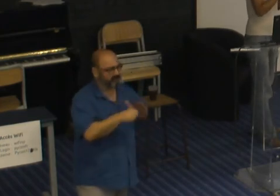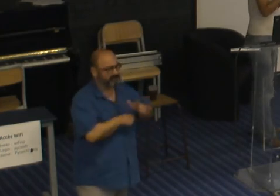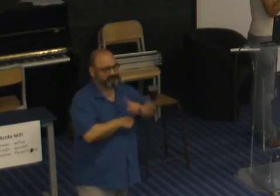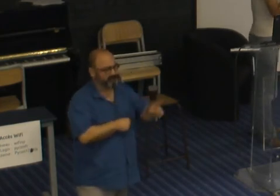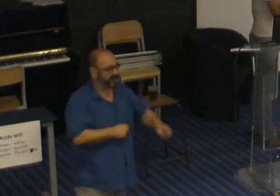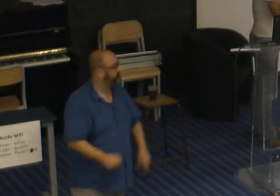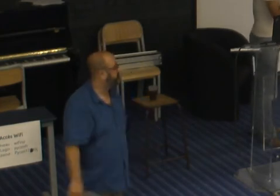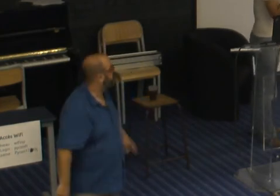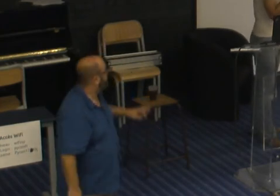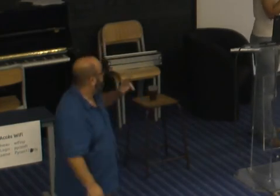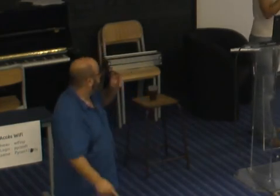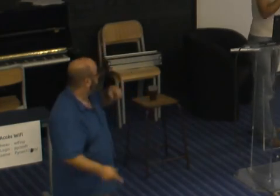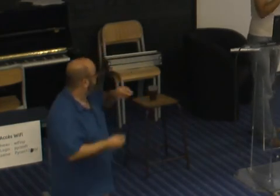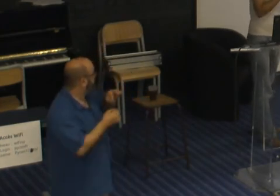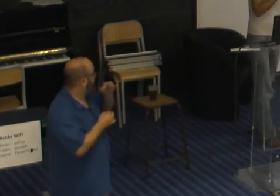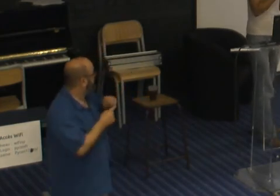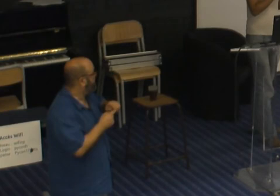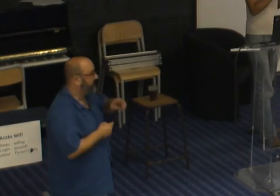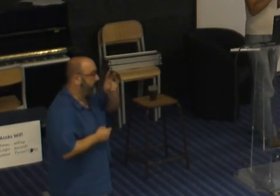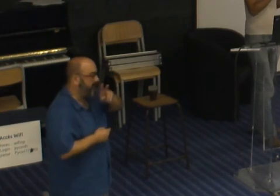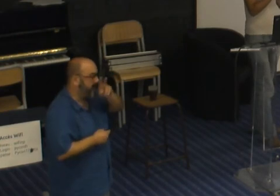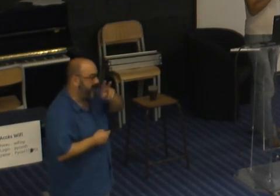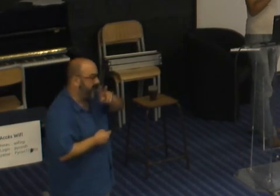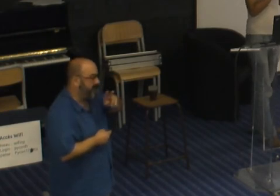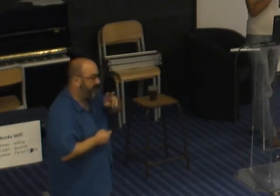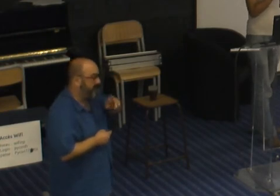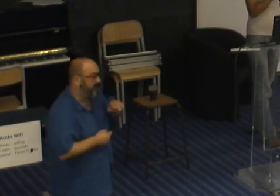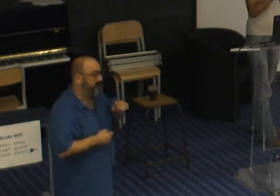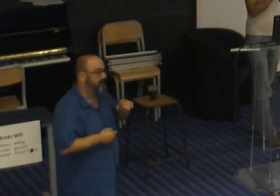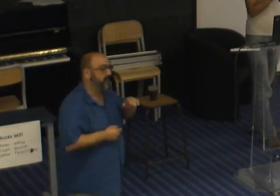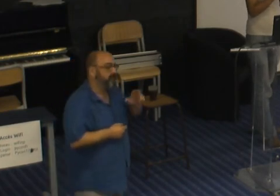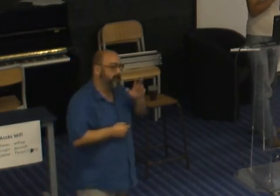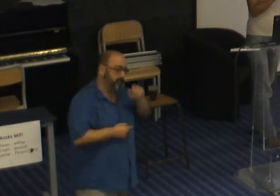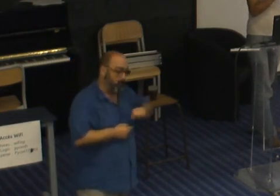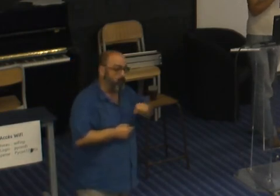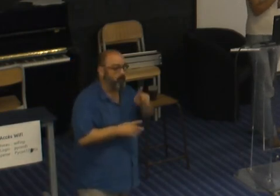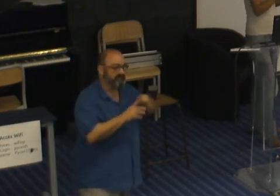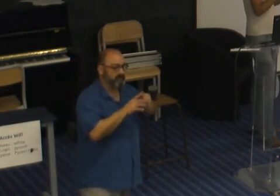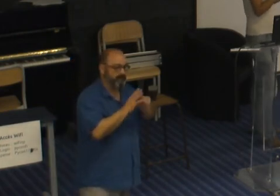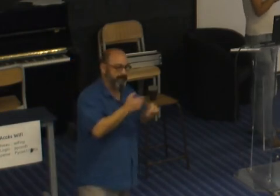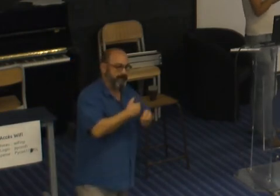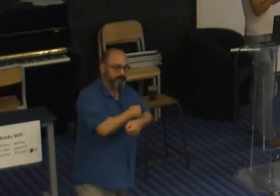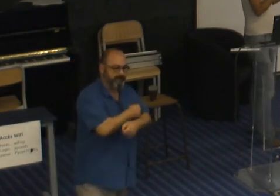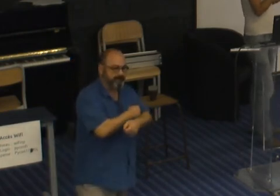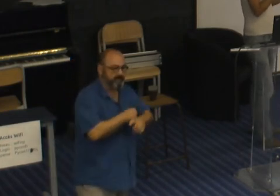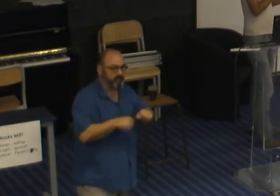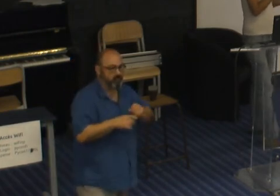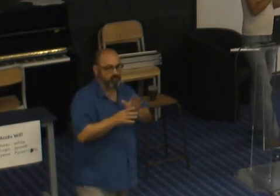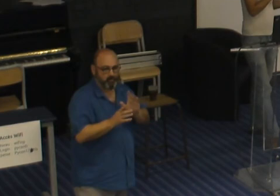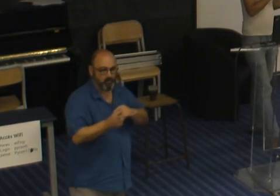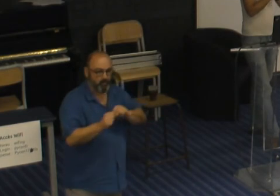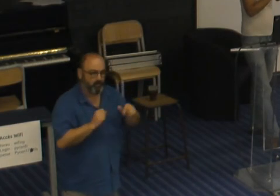à faire et je dois noter une chose à propos des blagues c'est qu'elles peuvent être aussi une arme pour lutter contre je connais une de mes amies